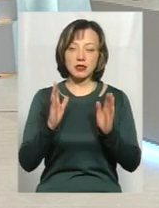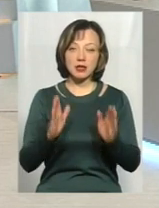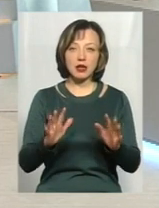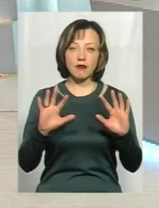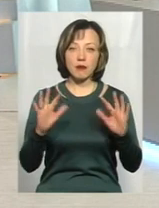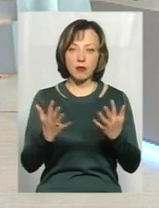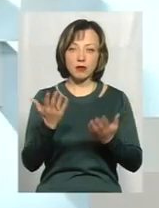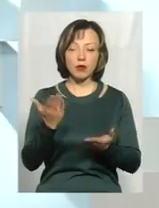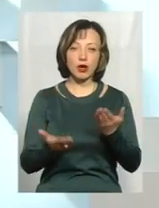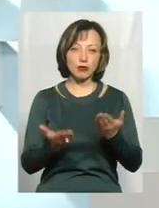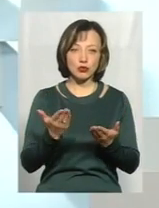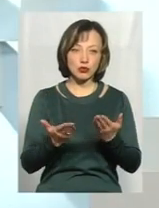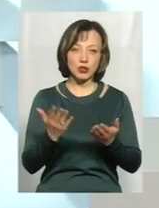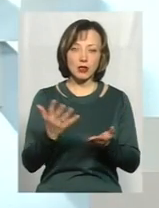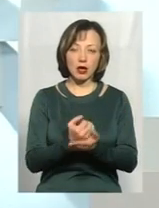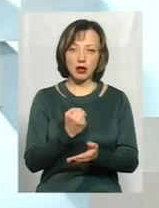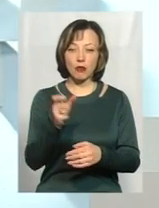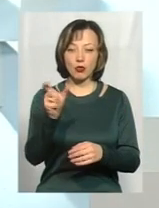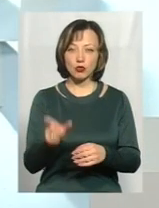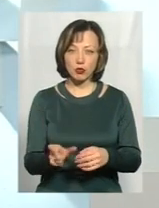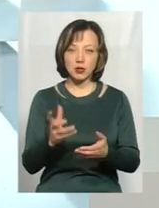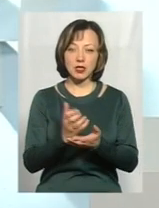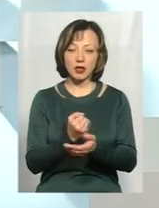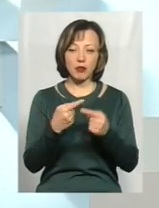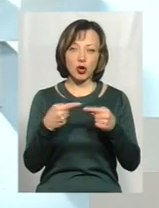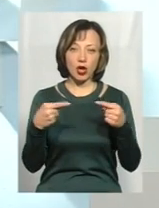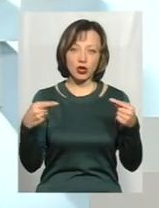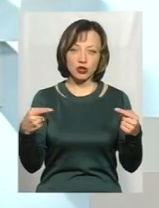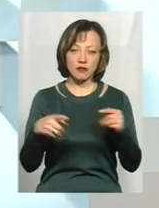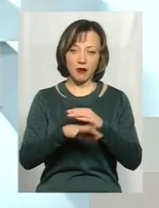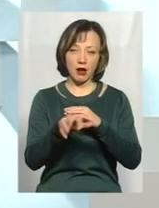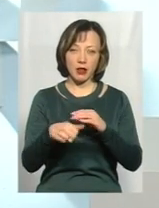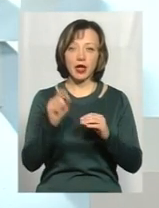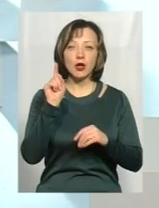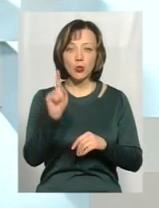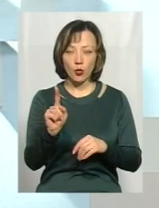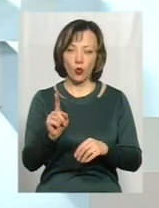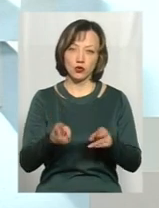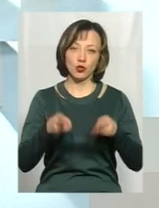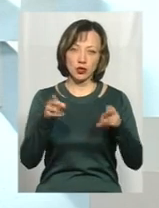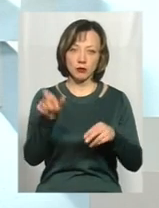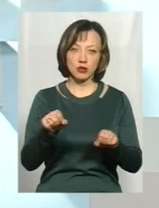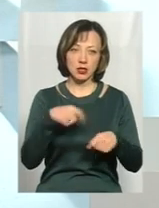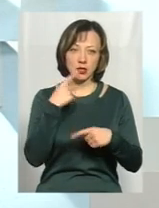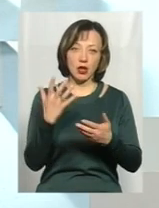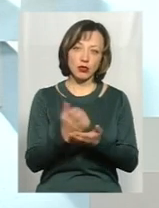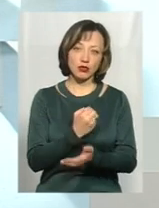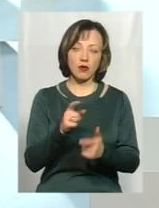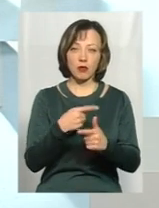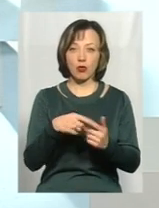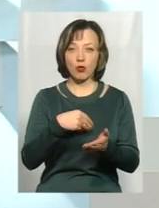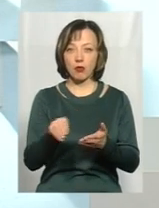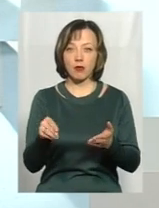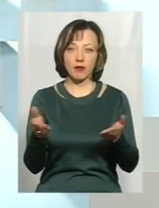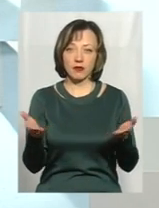випадку, якщо ми знайдемо ту особу і знайдемо неї ці предмети речі. І то, тоді злочинниць може сказати, що я знайшов, чи я купив